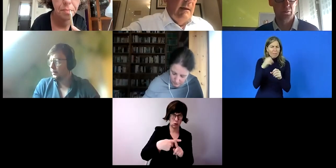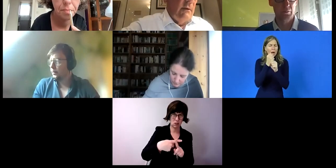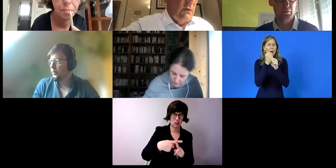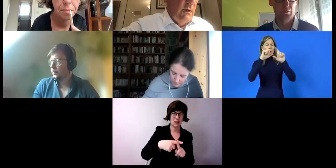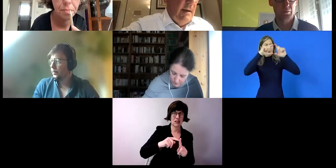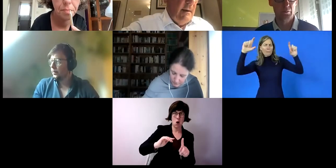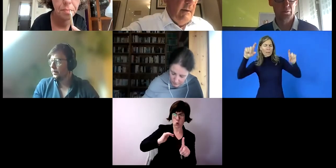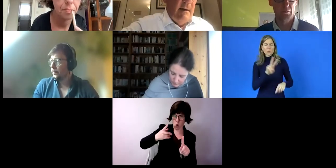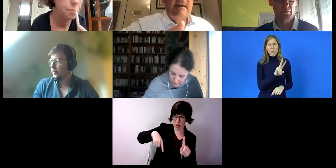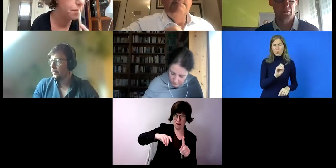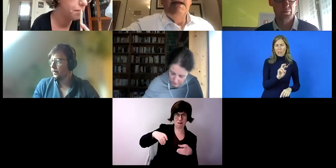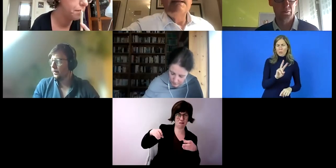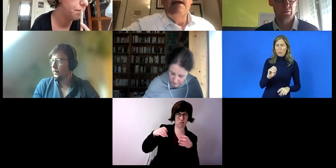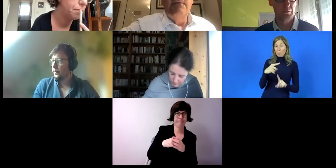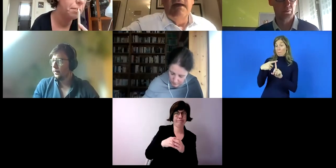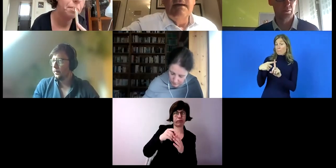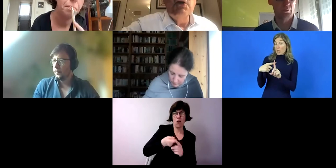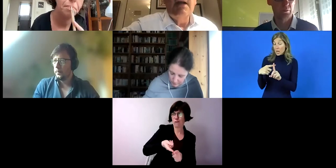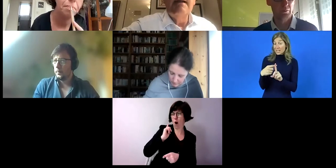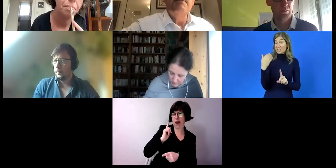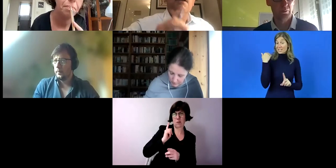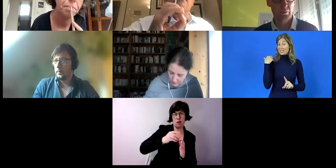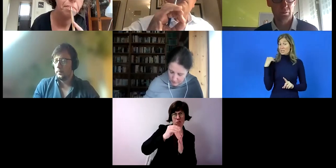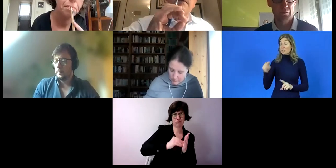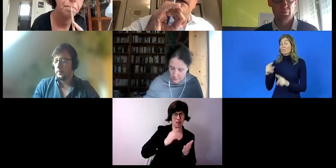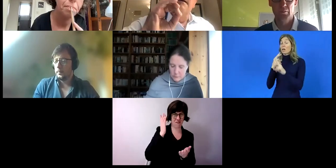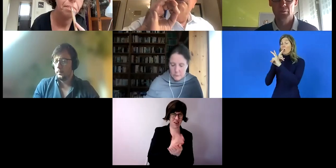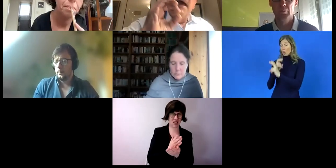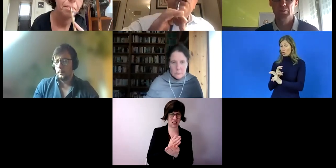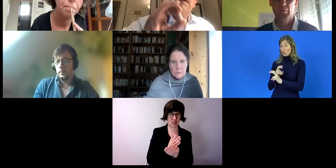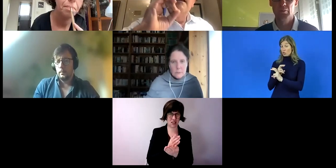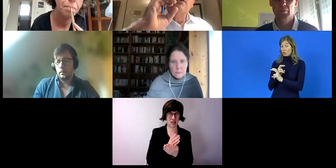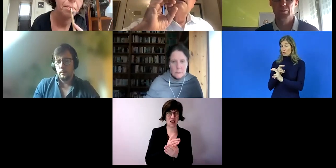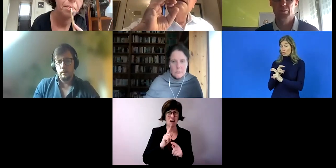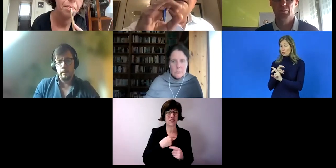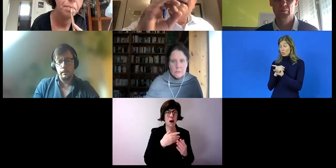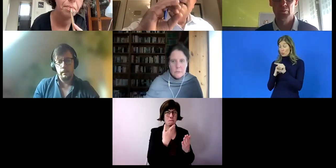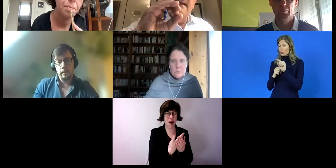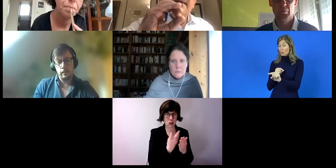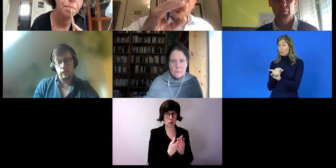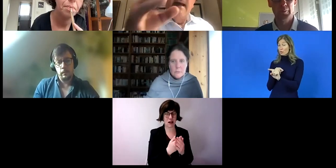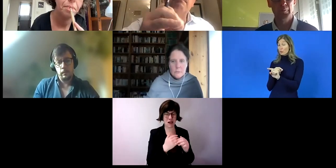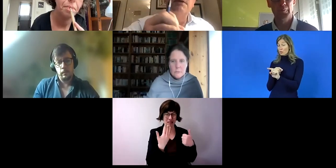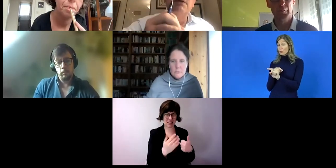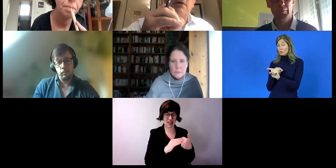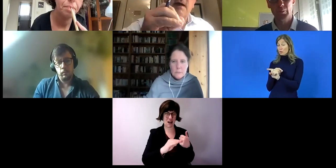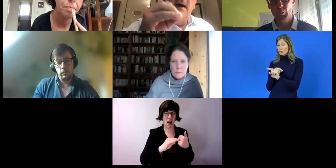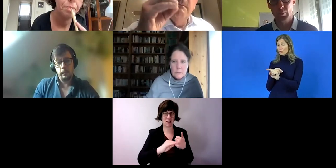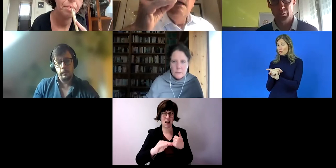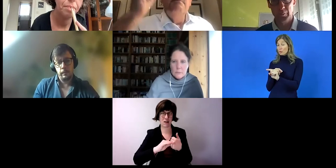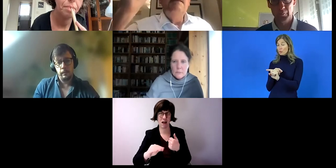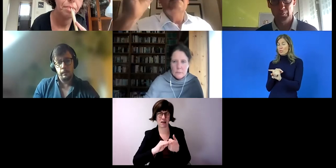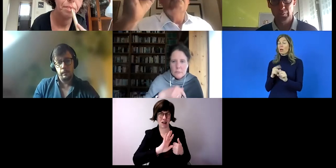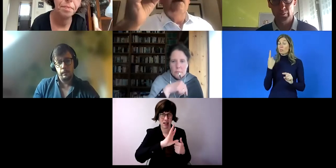Kolleginnen und Kollegen im letzten Jahr fertiggestellt habe, wo wir Beispiele aus sechs Ländern einbezogen